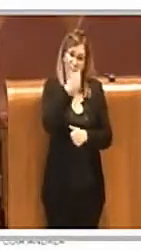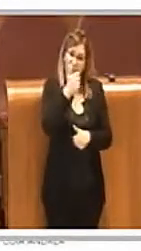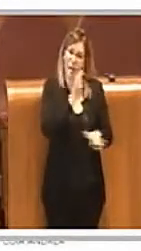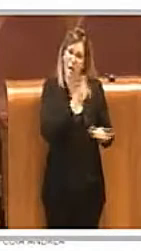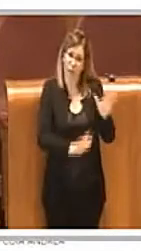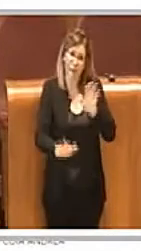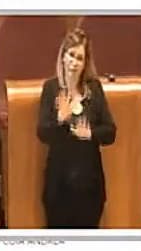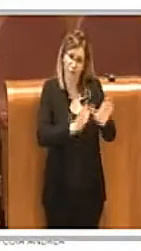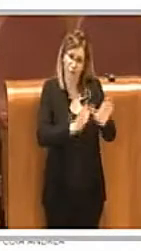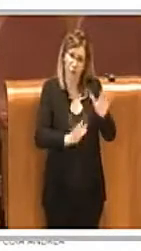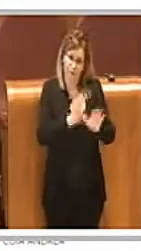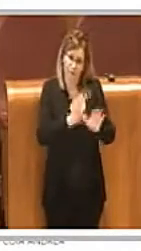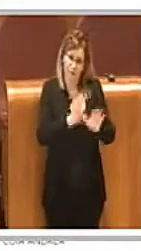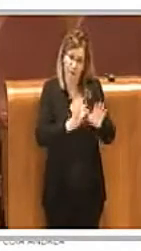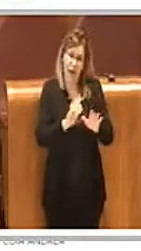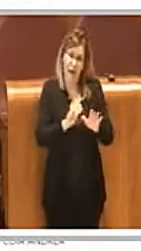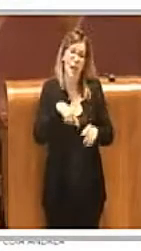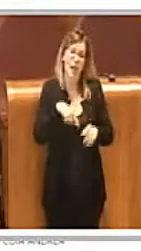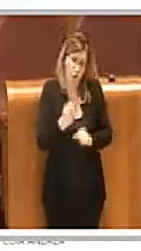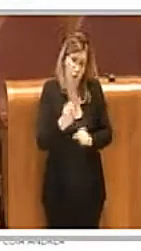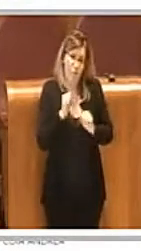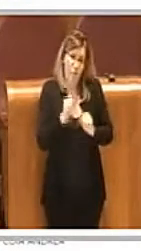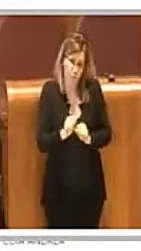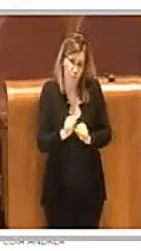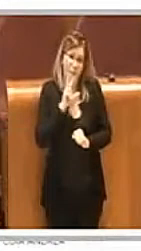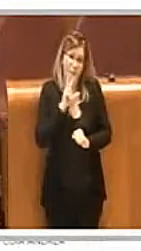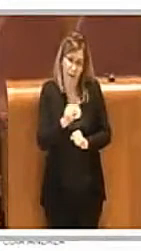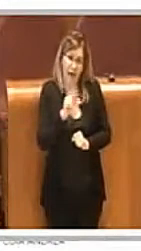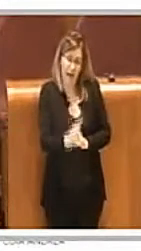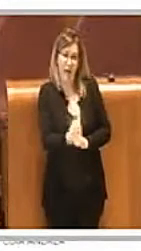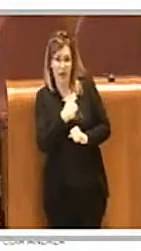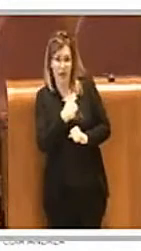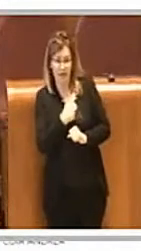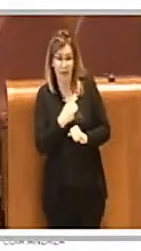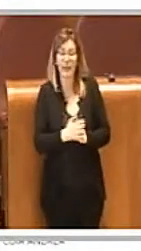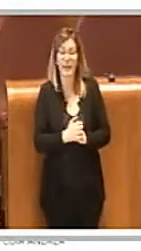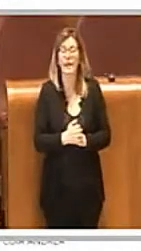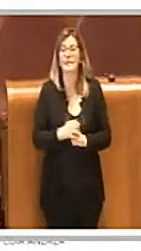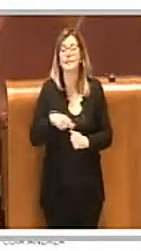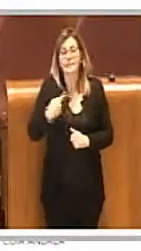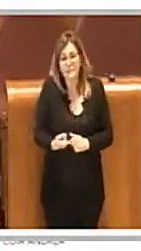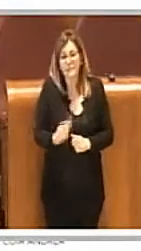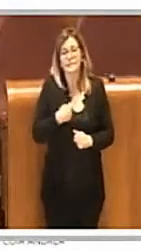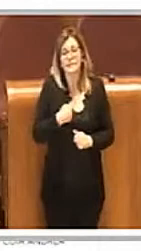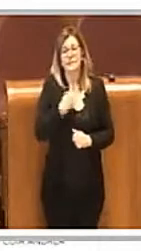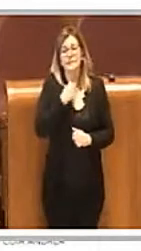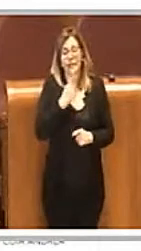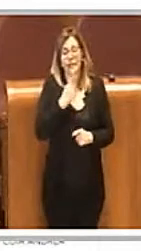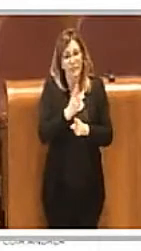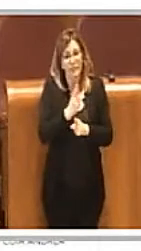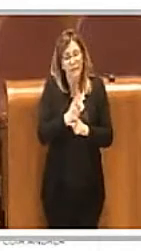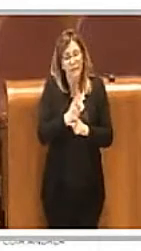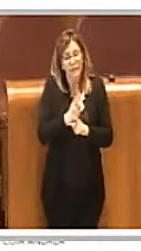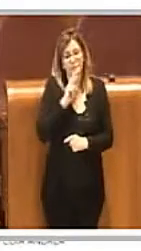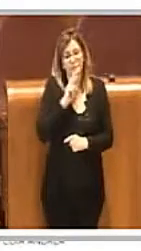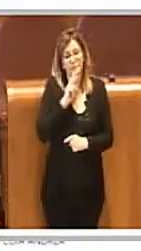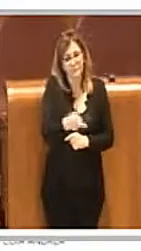avanti certe accuse. E inoltre mi costringe insomma a rispondere anche sulla questione